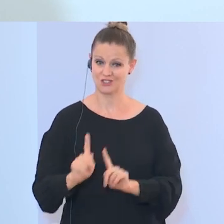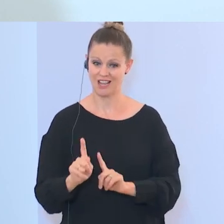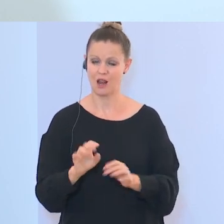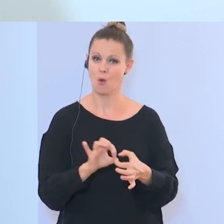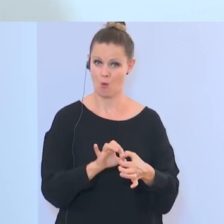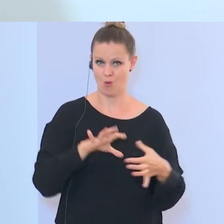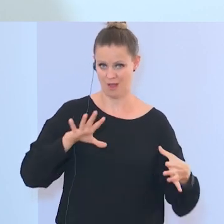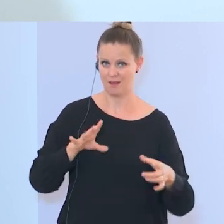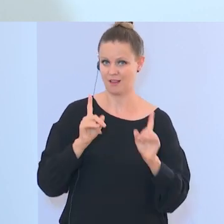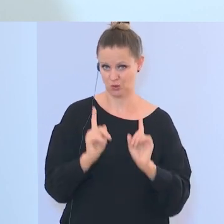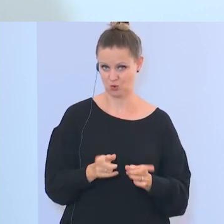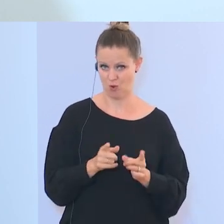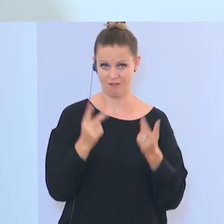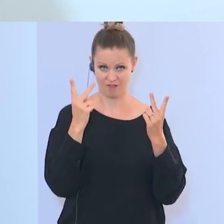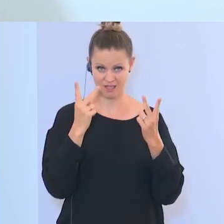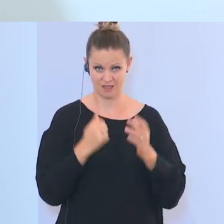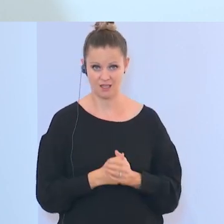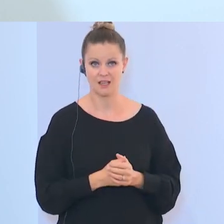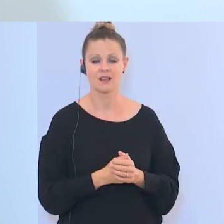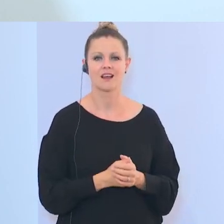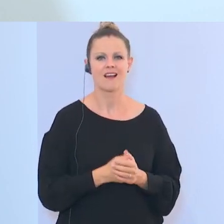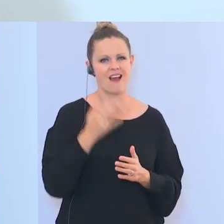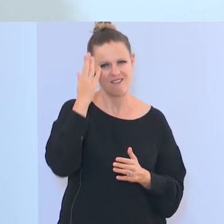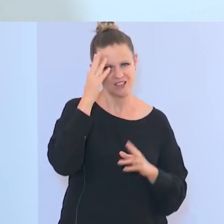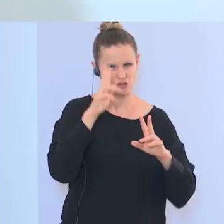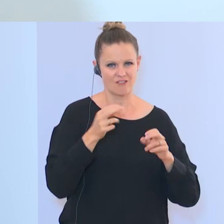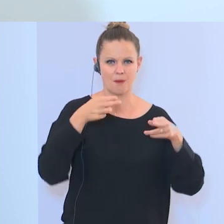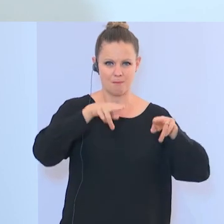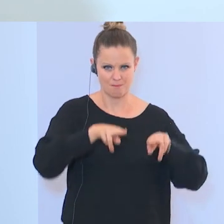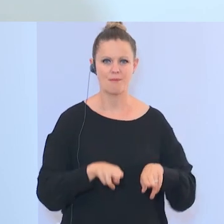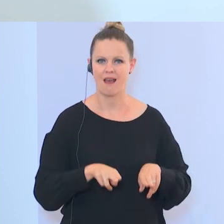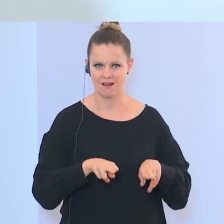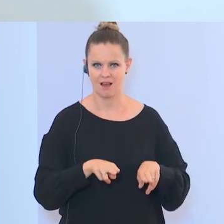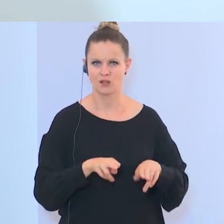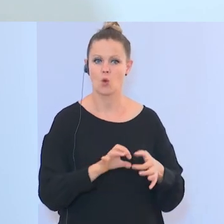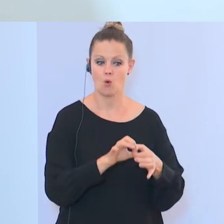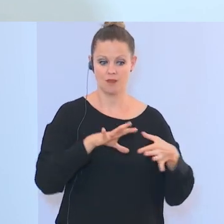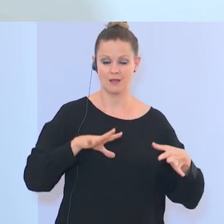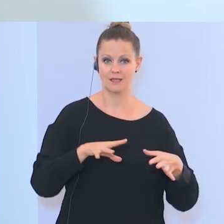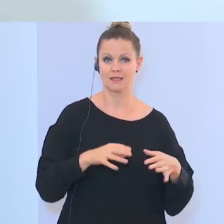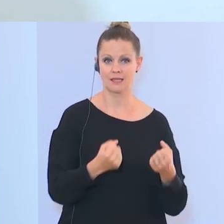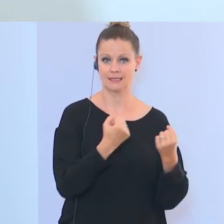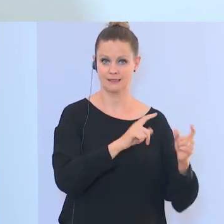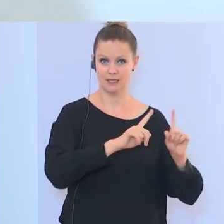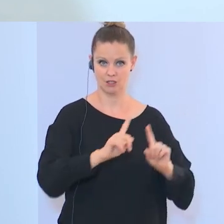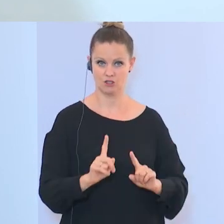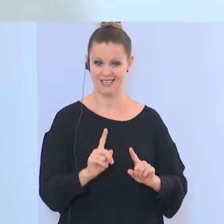der Stelle. Der wissenschaftliche Beirat wird also die Wissenschaftlichkeit und Unabhängigkeit sicherstellen. Ich komme selber aus der